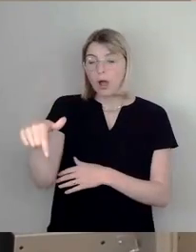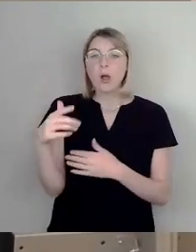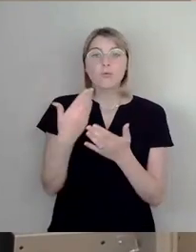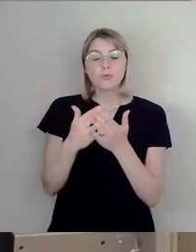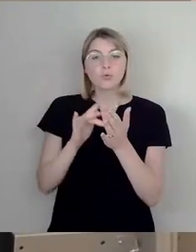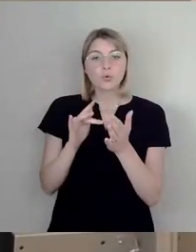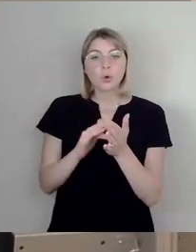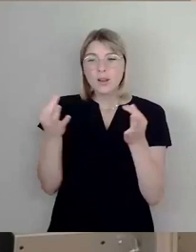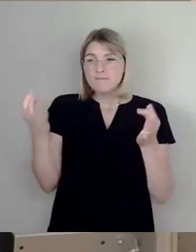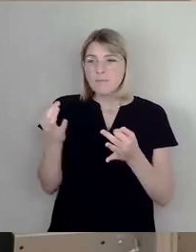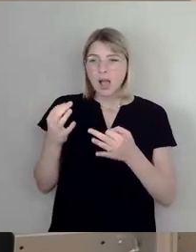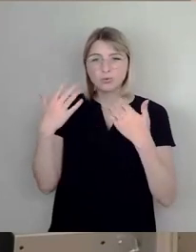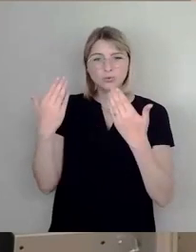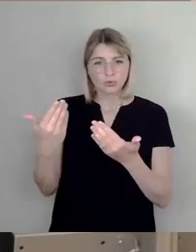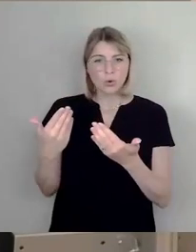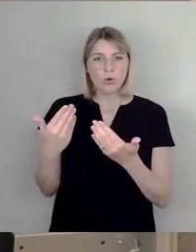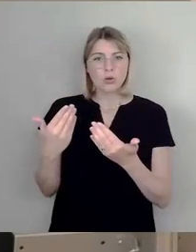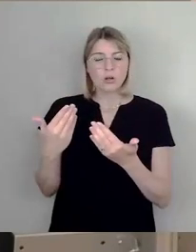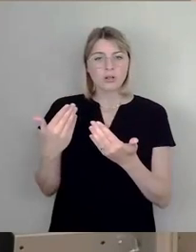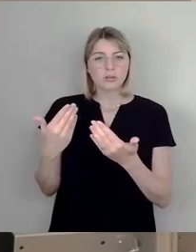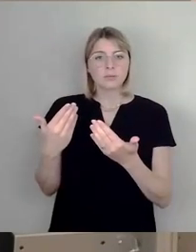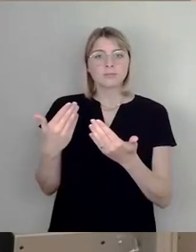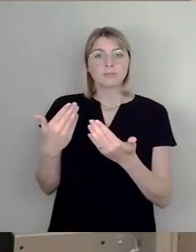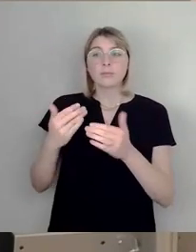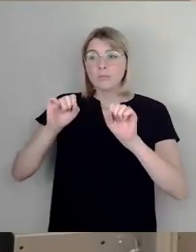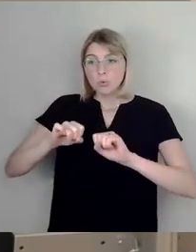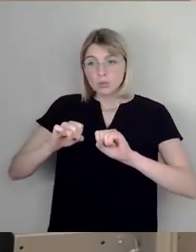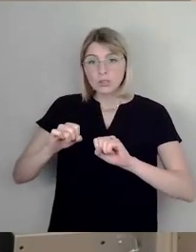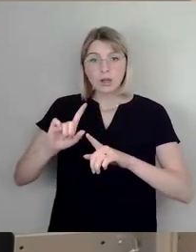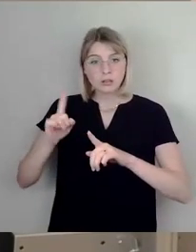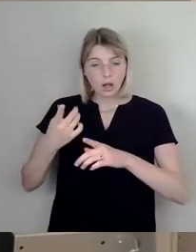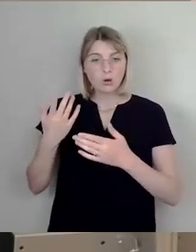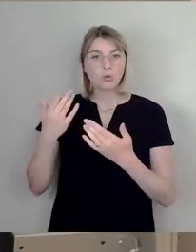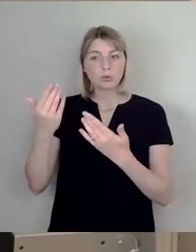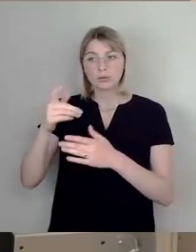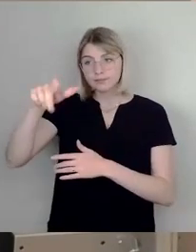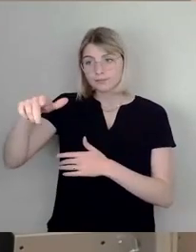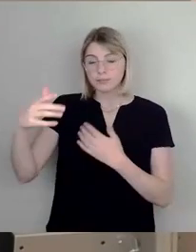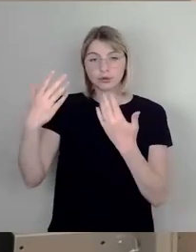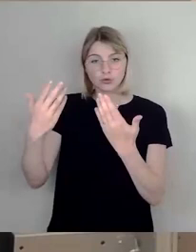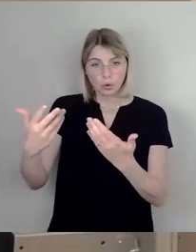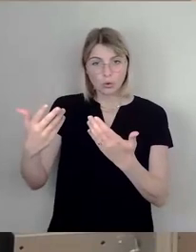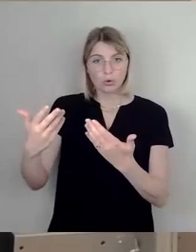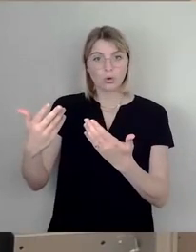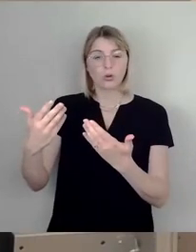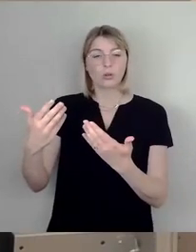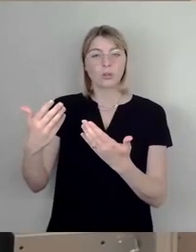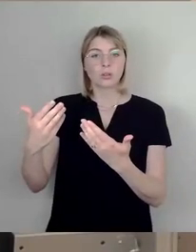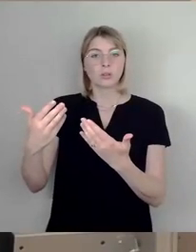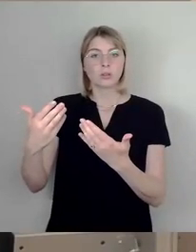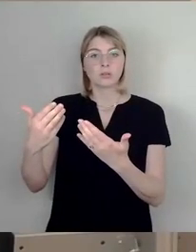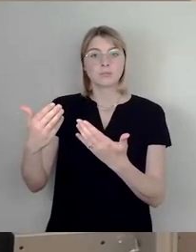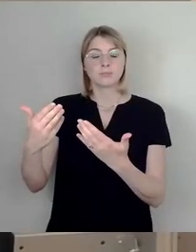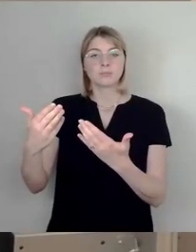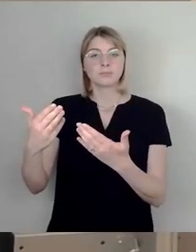die Möglichkeiten, solchen Herrschaften wirklich auch mal beizukommen